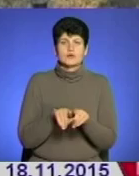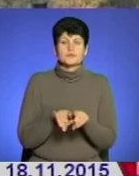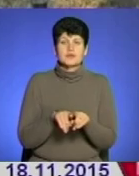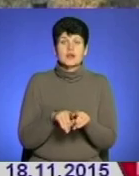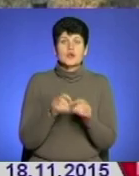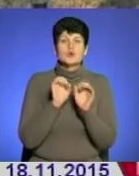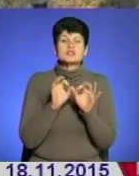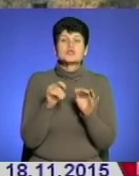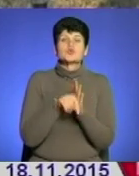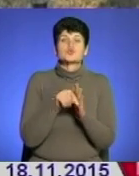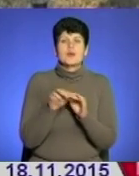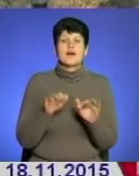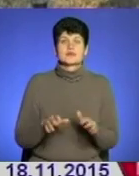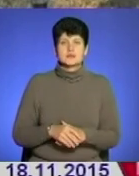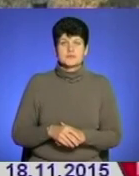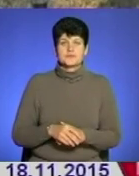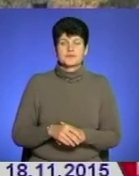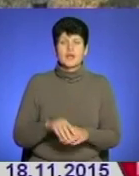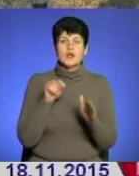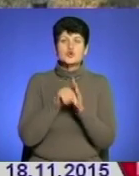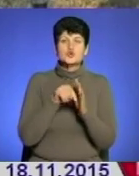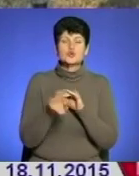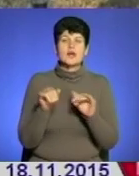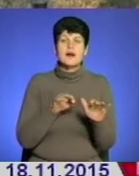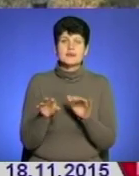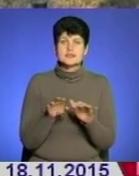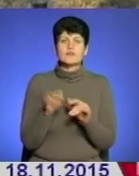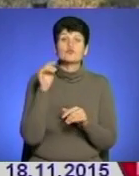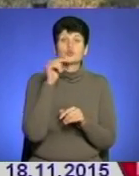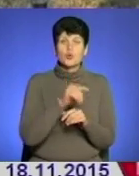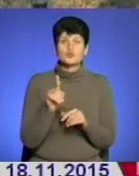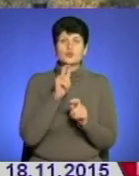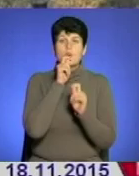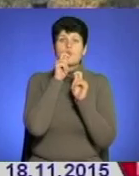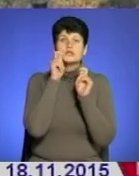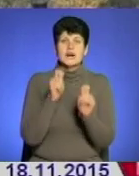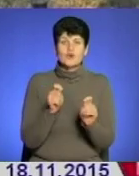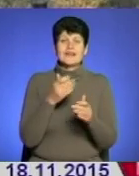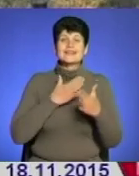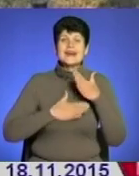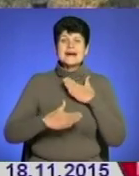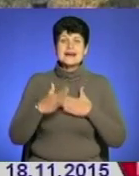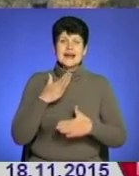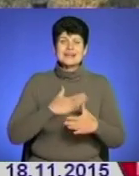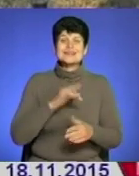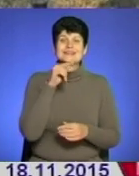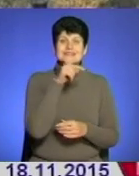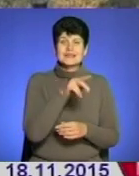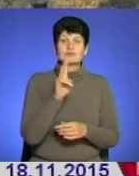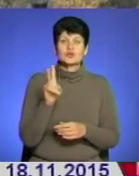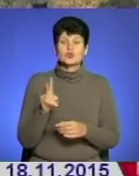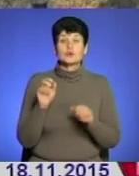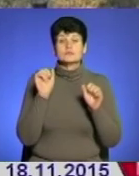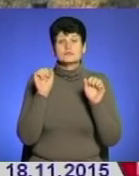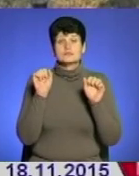взагалі про суть цієї акції. Суть акції в тому, щоб подарувати радість тим, хто в міру своїх